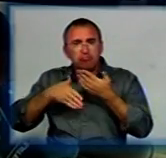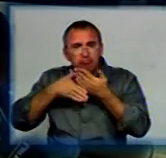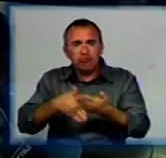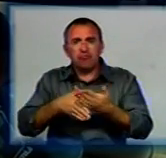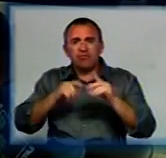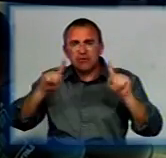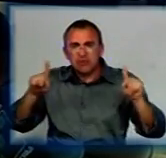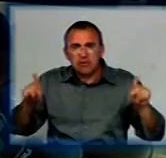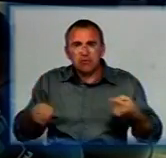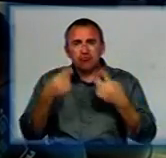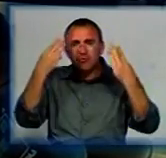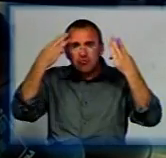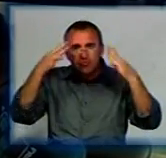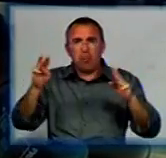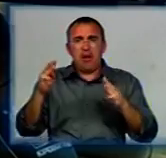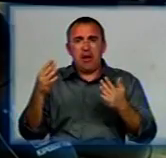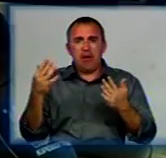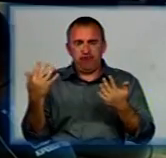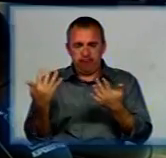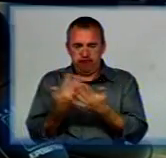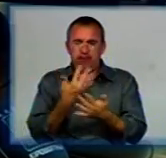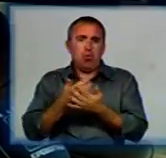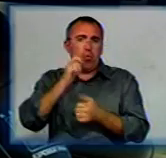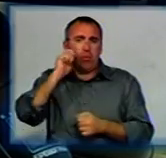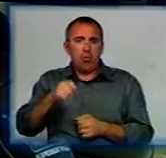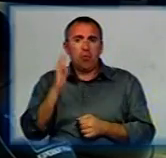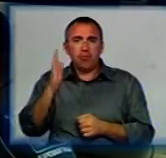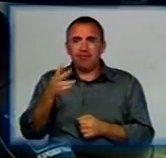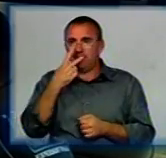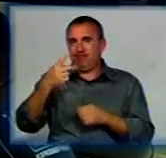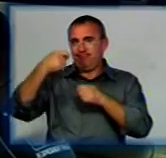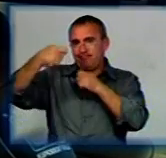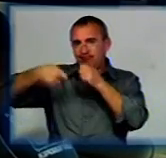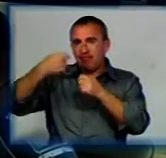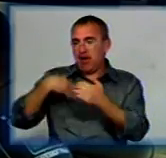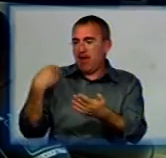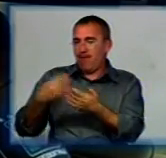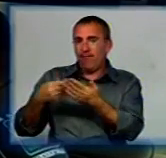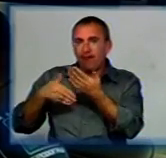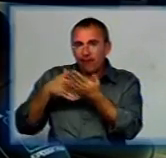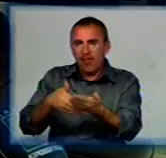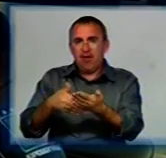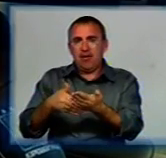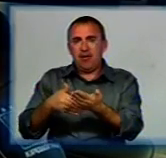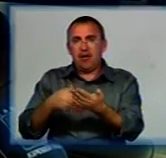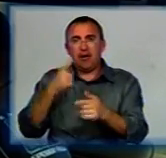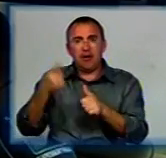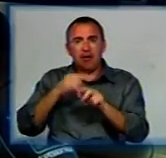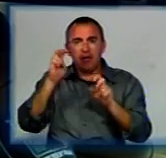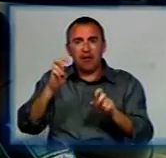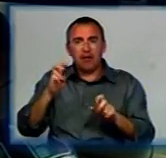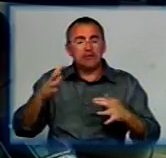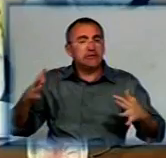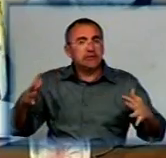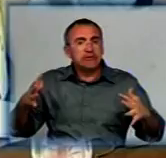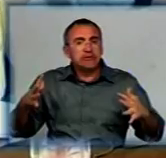становлінній зовнішнього українського кіно. Завтра будемо дивитися «Монах», який я фінансував і продюсував, називається «Захохані у